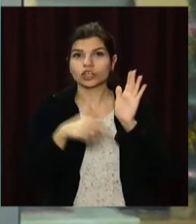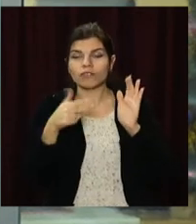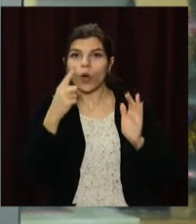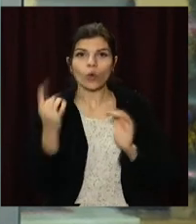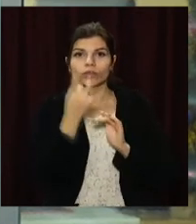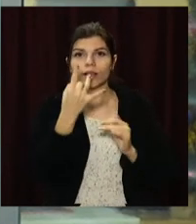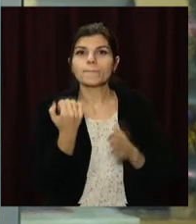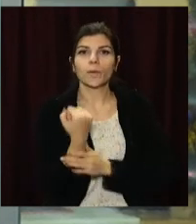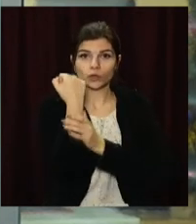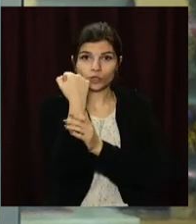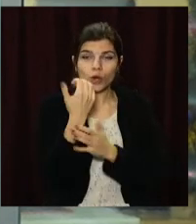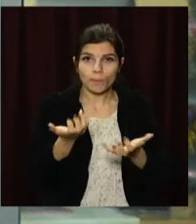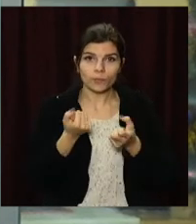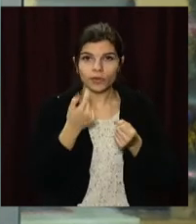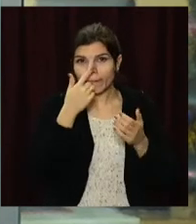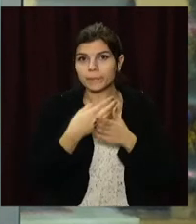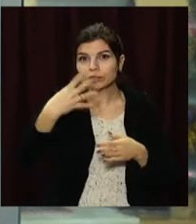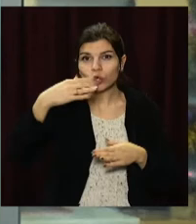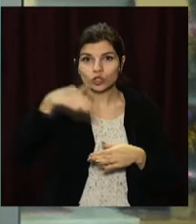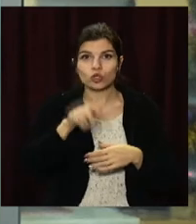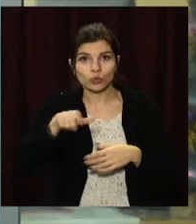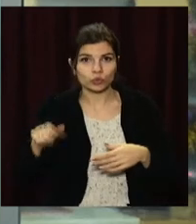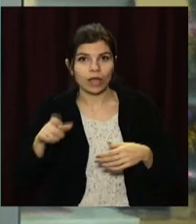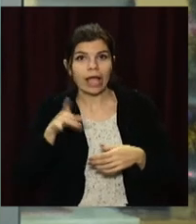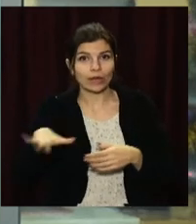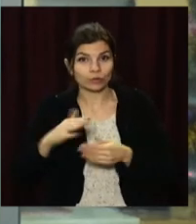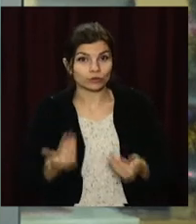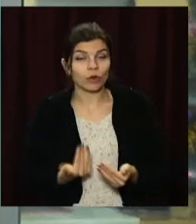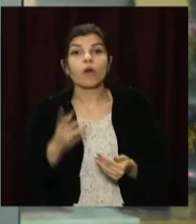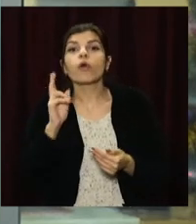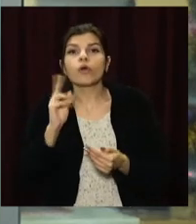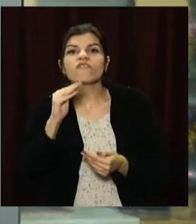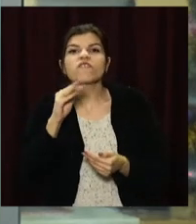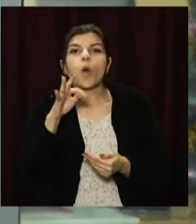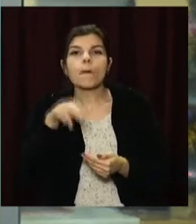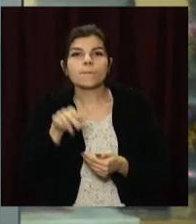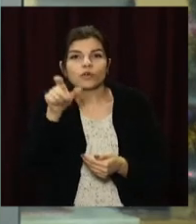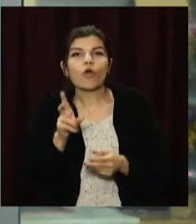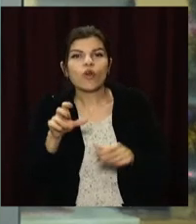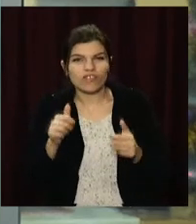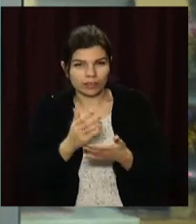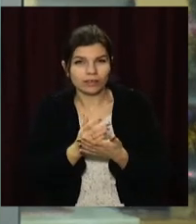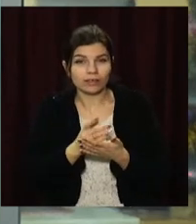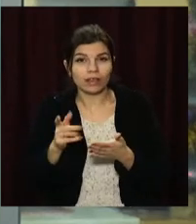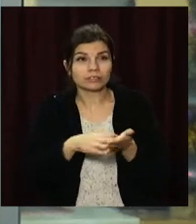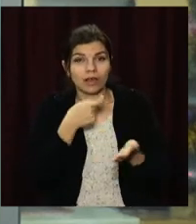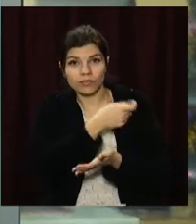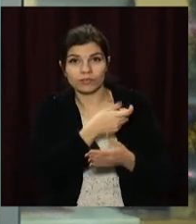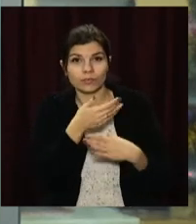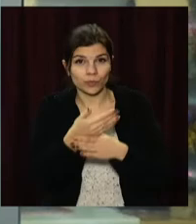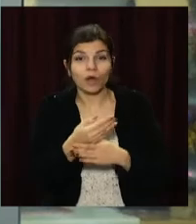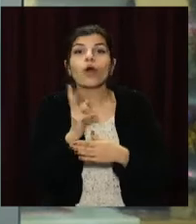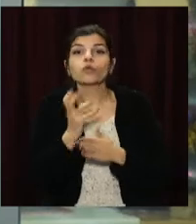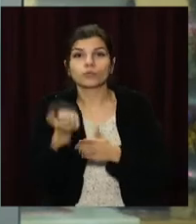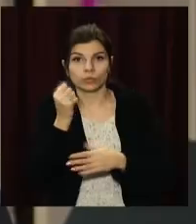підтримки отримають майже 40 тисяч мешканців регіону. Кому з фопівців вже пощастило, дізнавалася наша Лідія Дмитрашко.